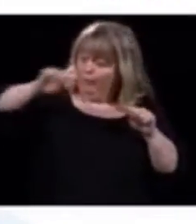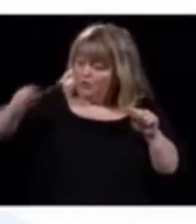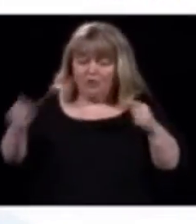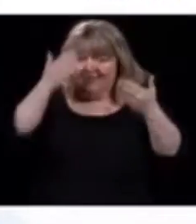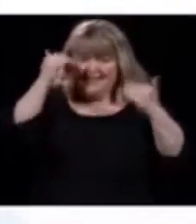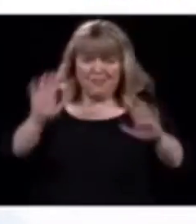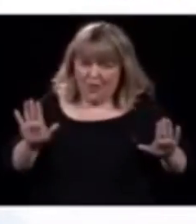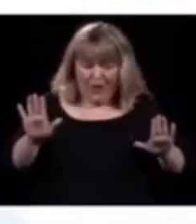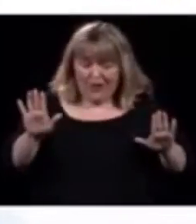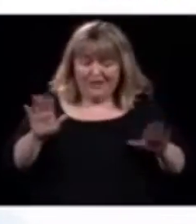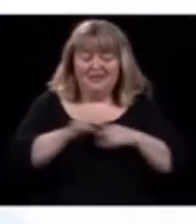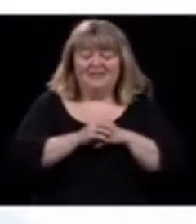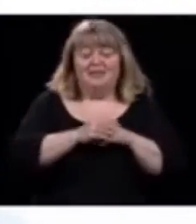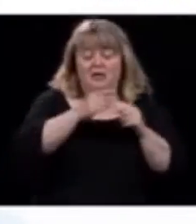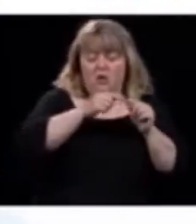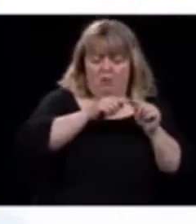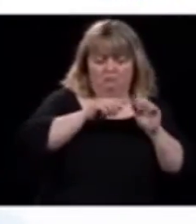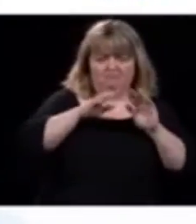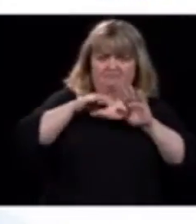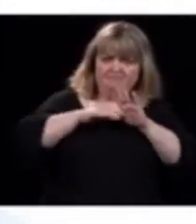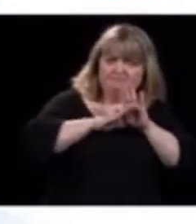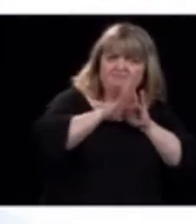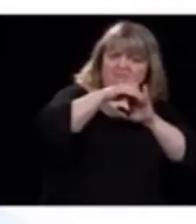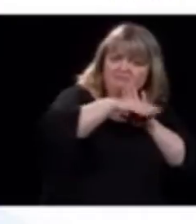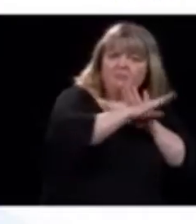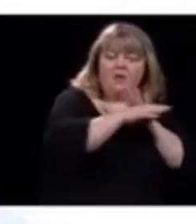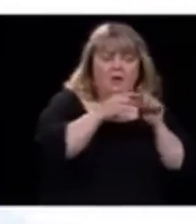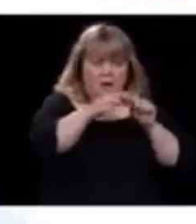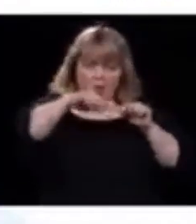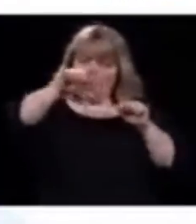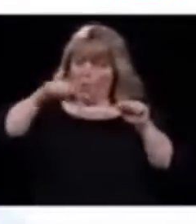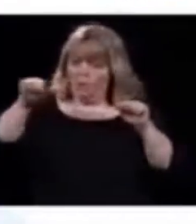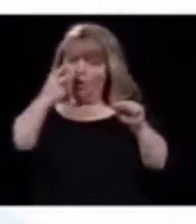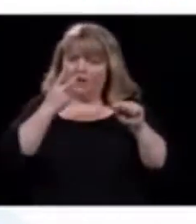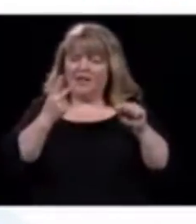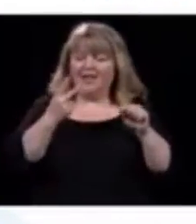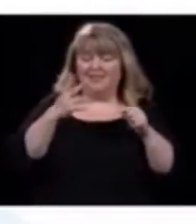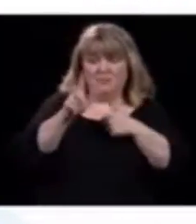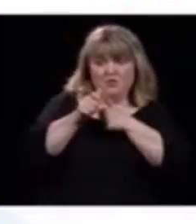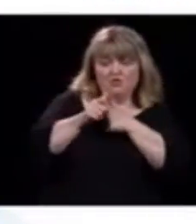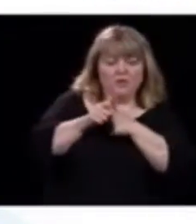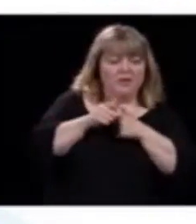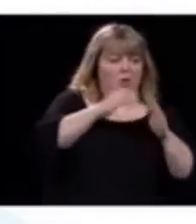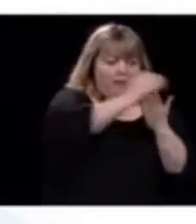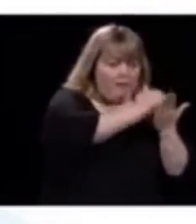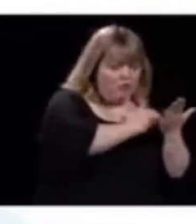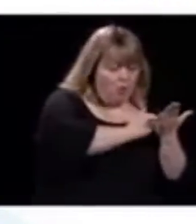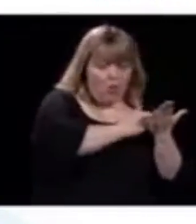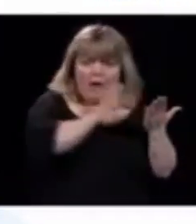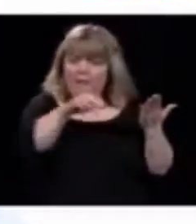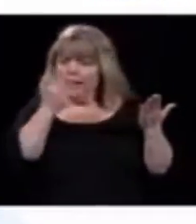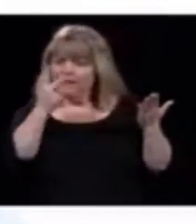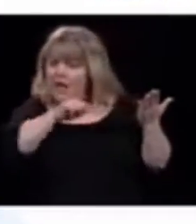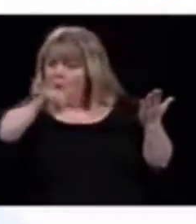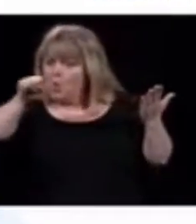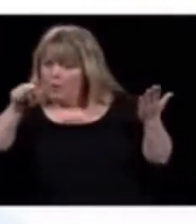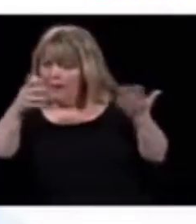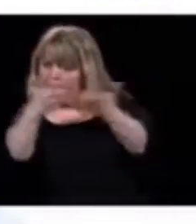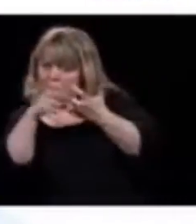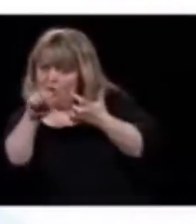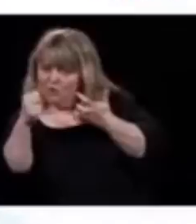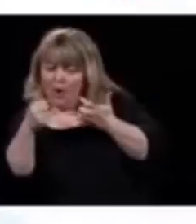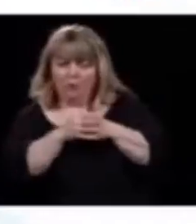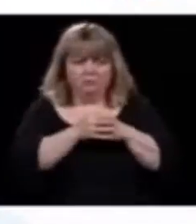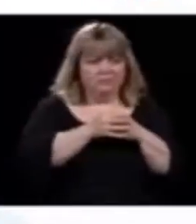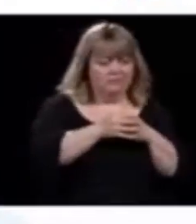On a des courbes qu'on regarde avec qu'est-ce qu'on met comme mesure, hein? Puis c'est très difficile de vous dire que, j'ai eu une question ce matin, on a